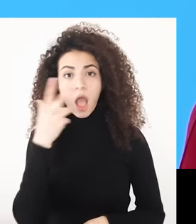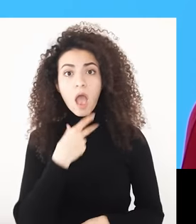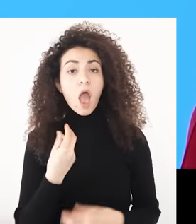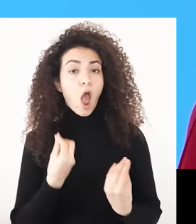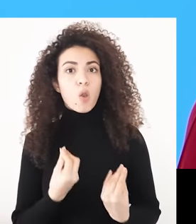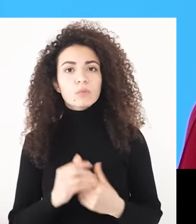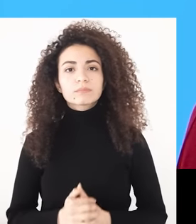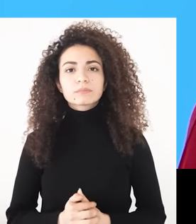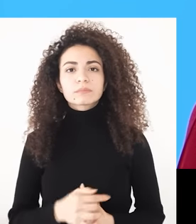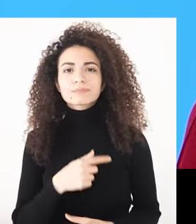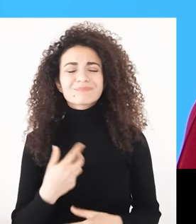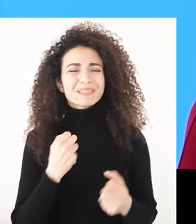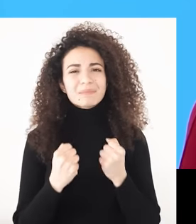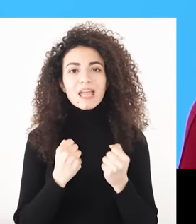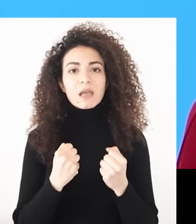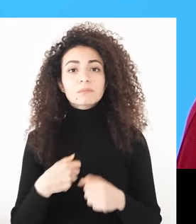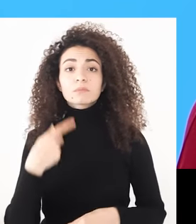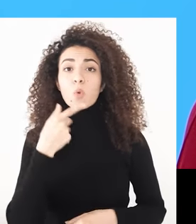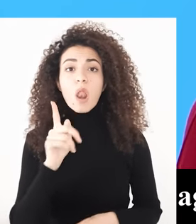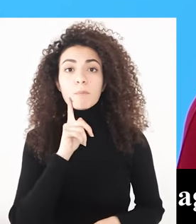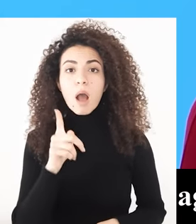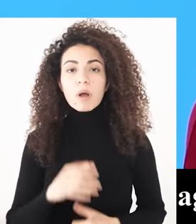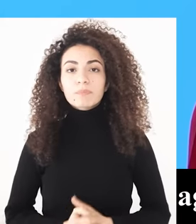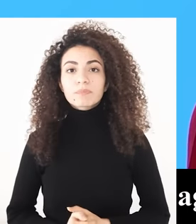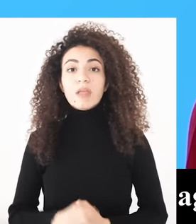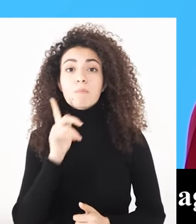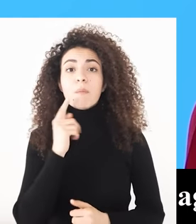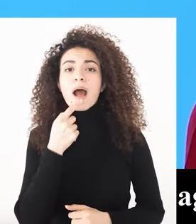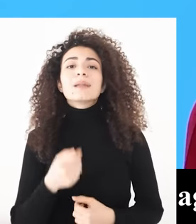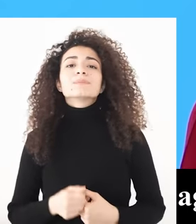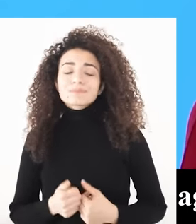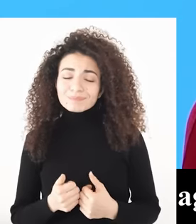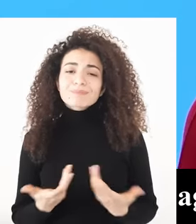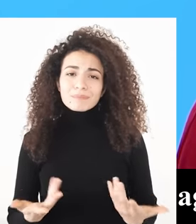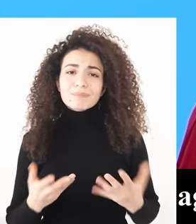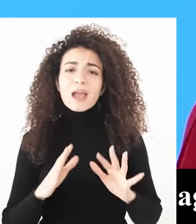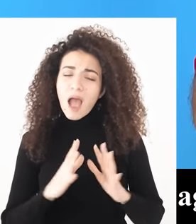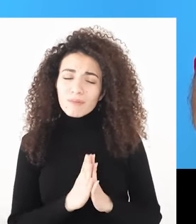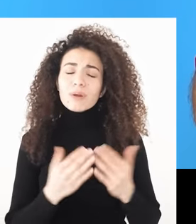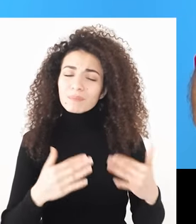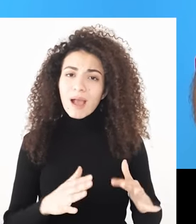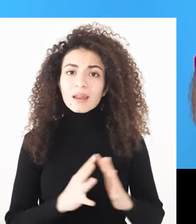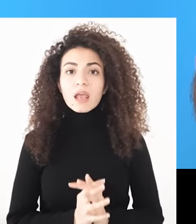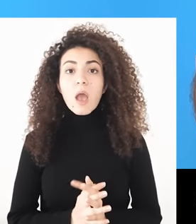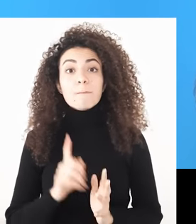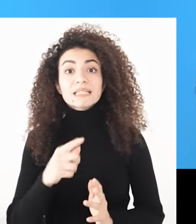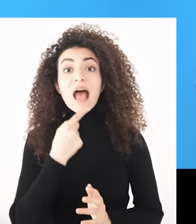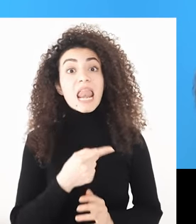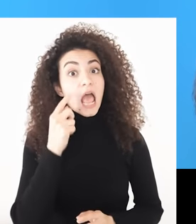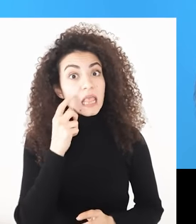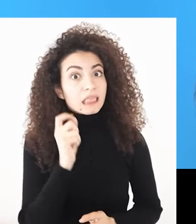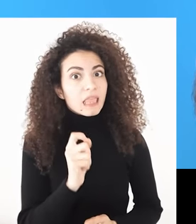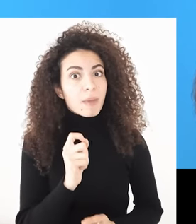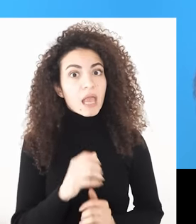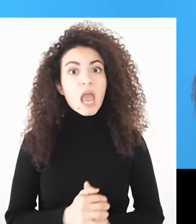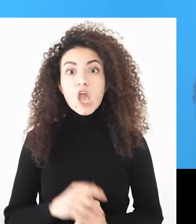سارة هواجسة مع أمه يلي دعمتها ولكن نبهتها من خطورة التحرش والاستغلال من بعض الشباب وصعوبة الاتفاق بين